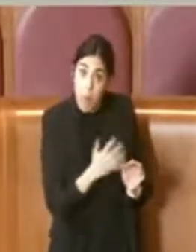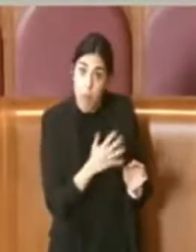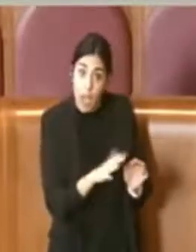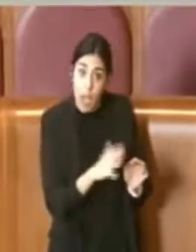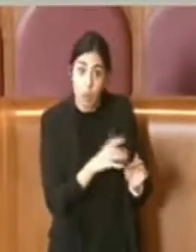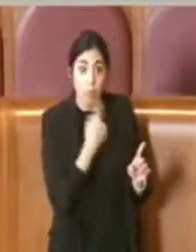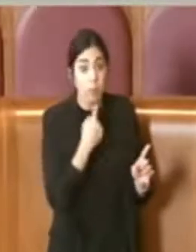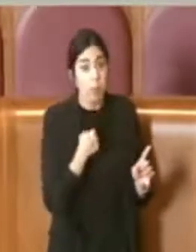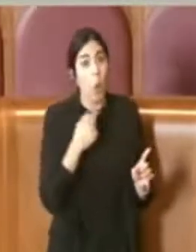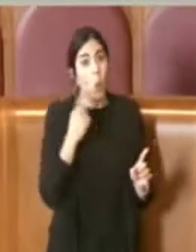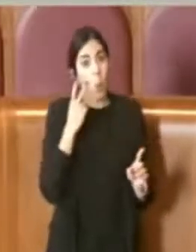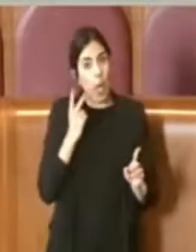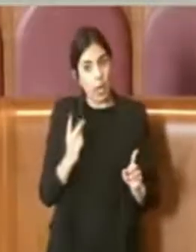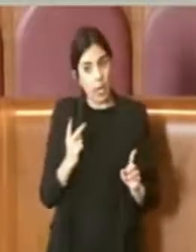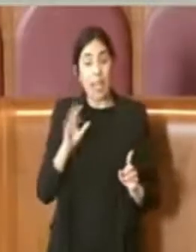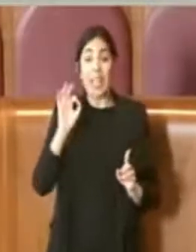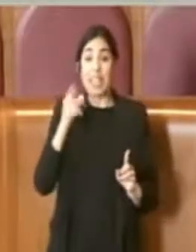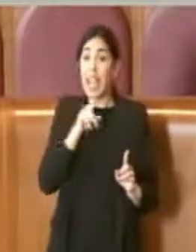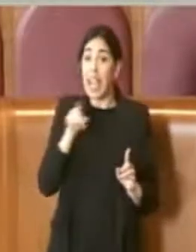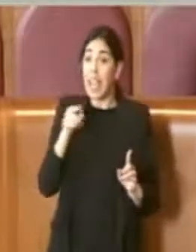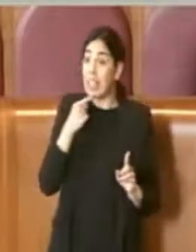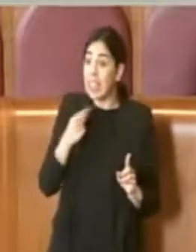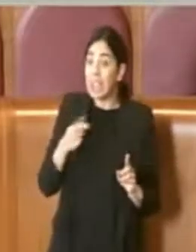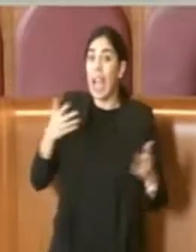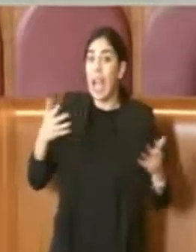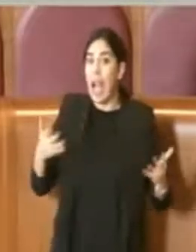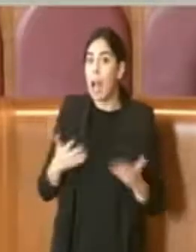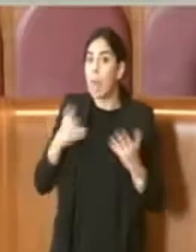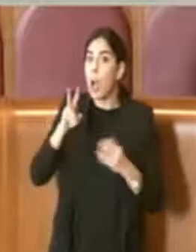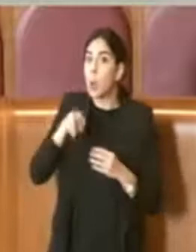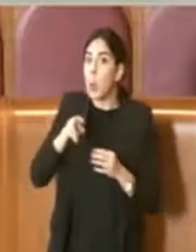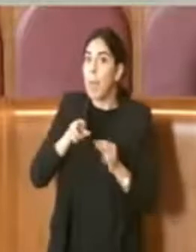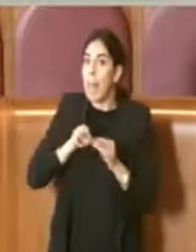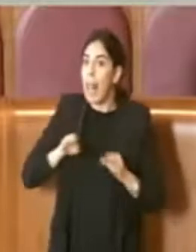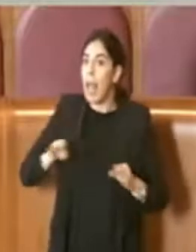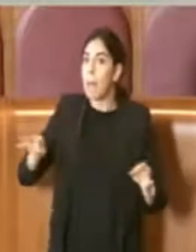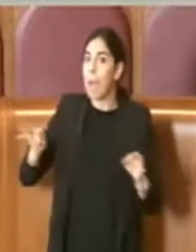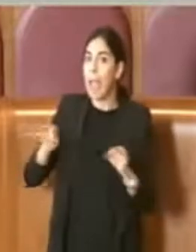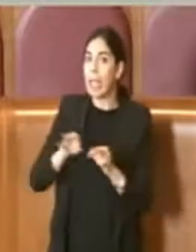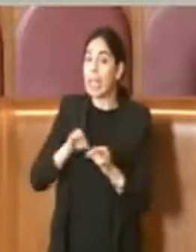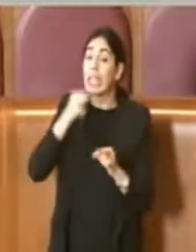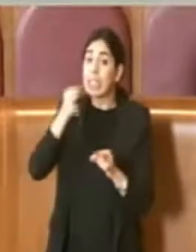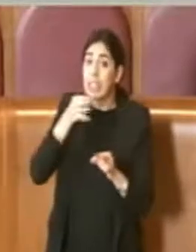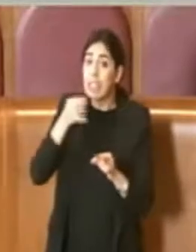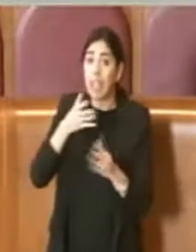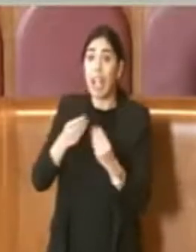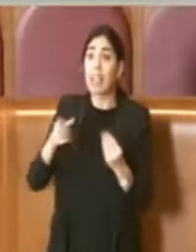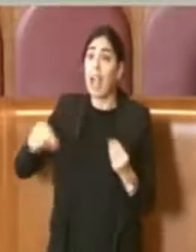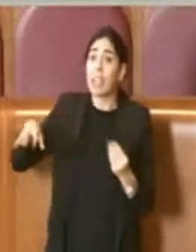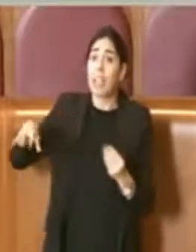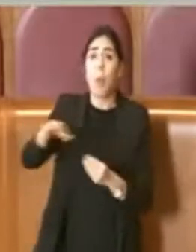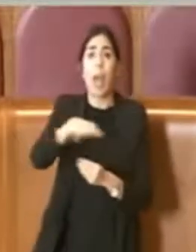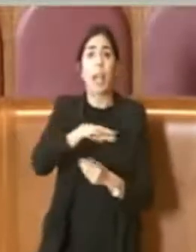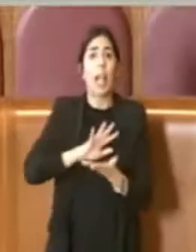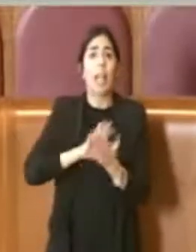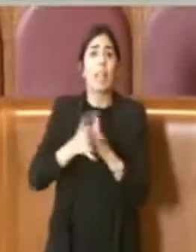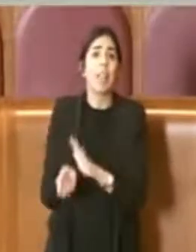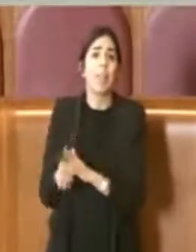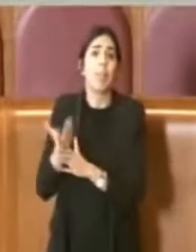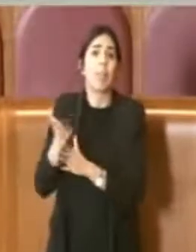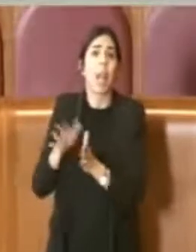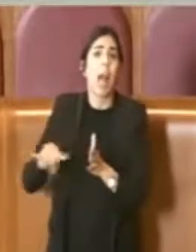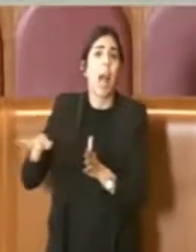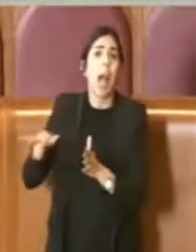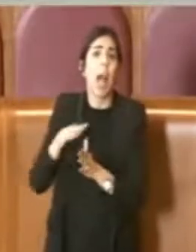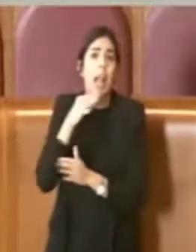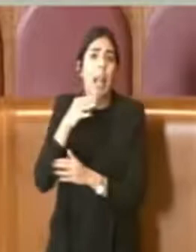voi mettete almeno duemila metri in tanti quartieri le aree cani non si fanno perché non si possono fare. E dunque